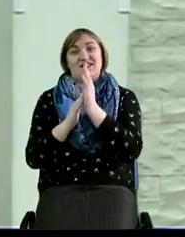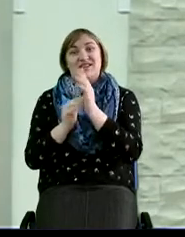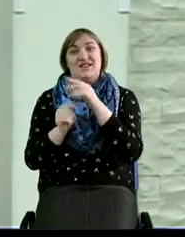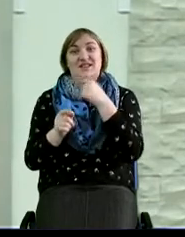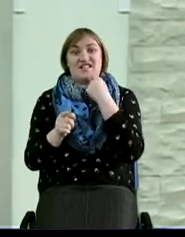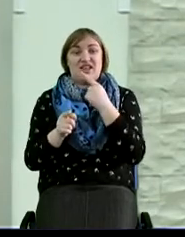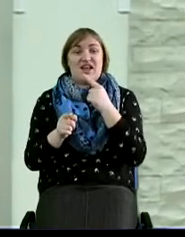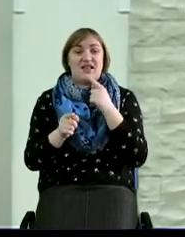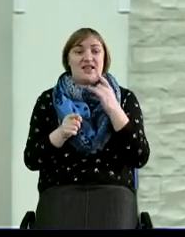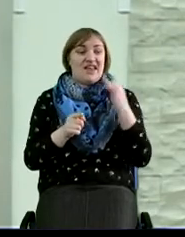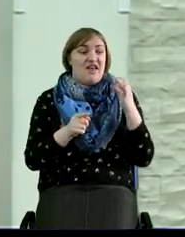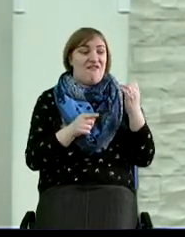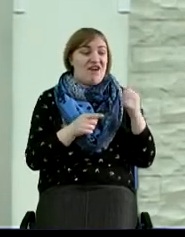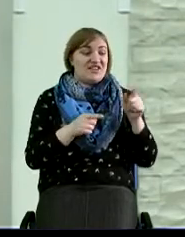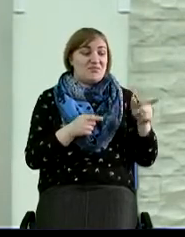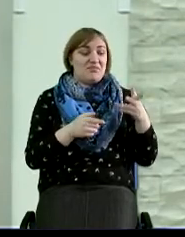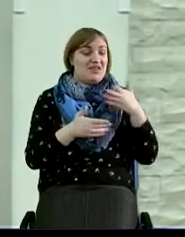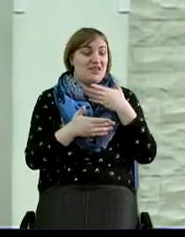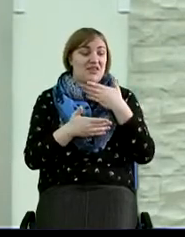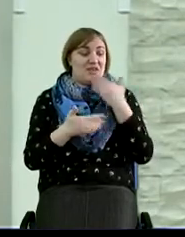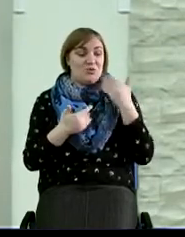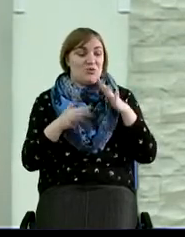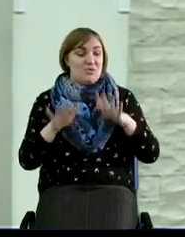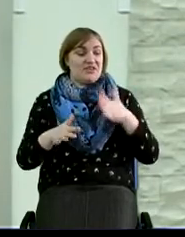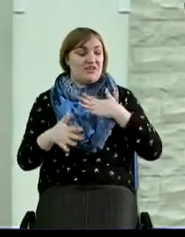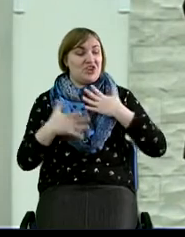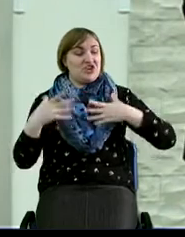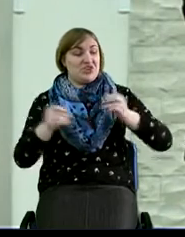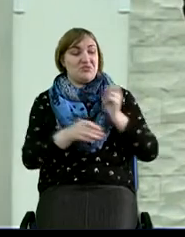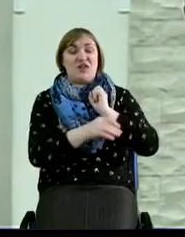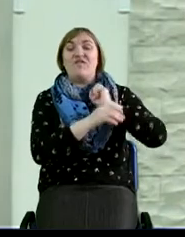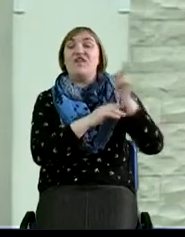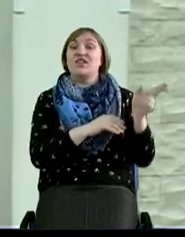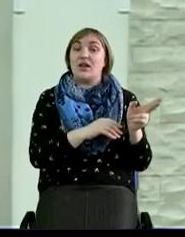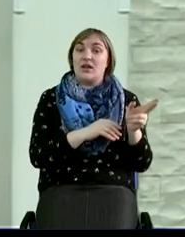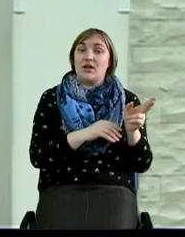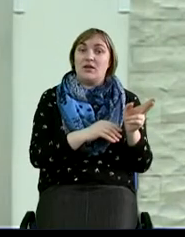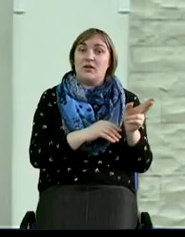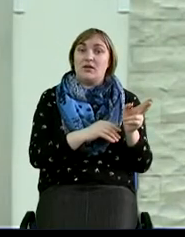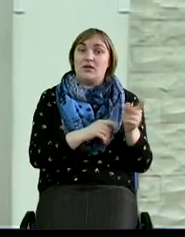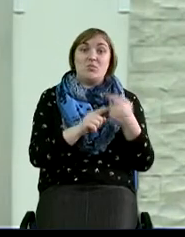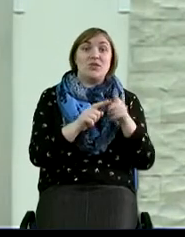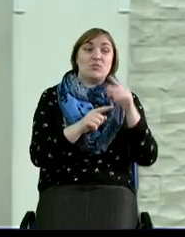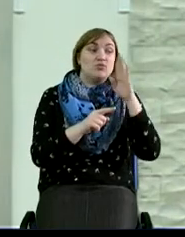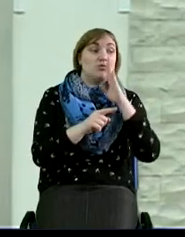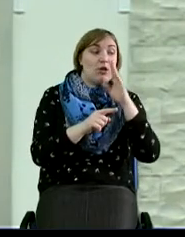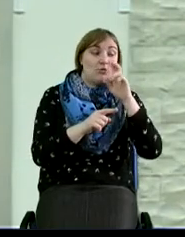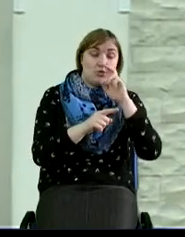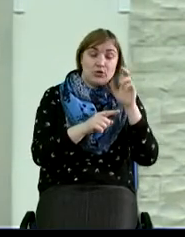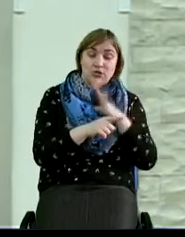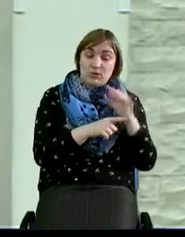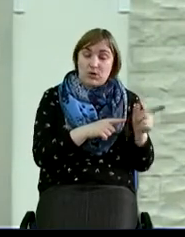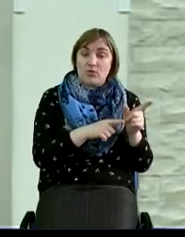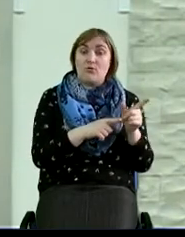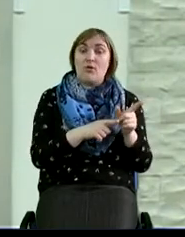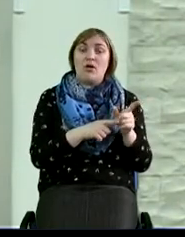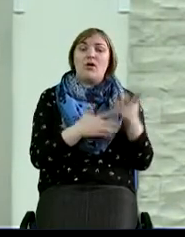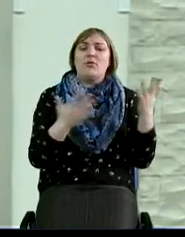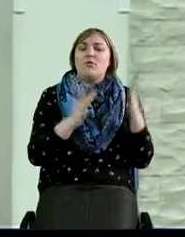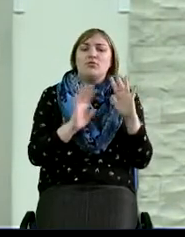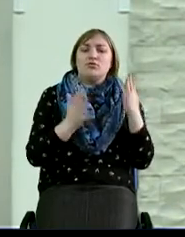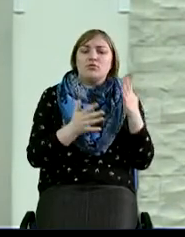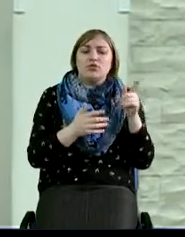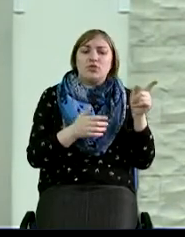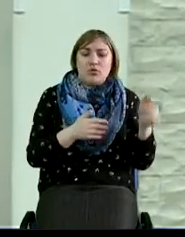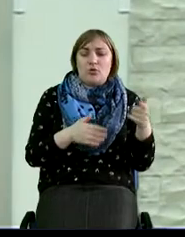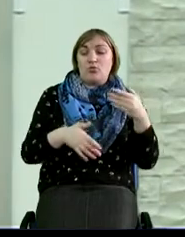«Иофай, тебе нету места в нашей семье, иди отсюда». И выгнали его. И в один определенный момент ему пришлось